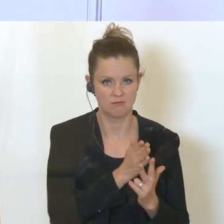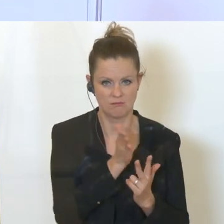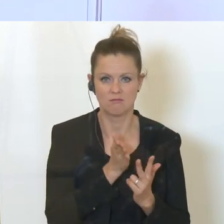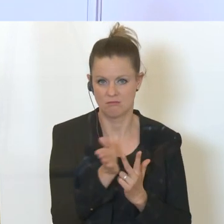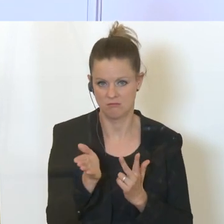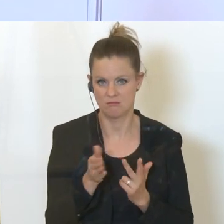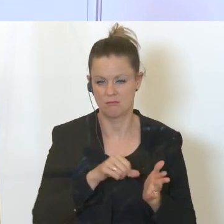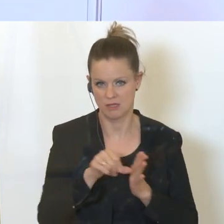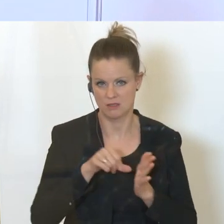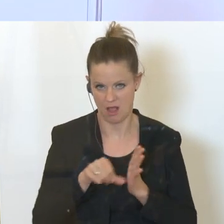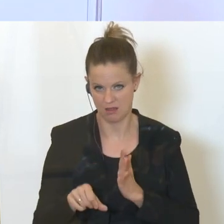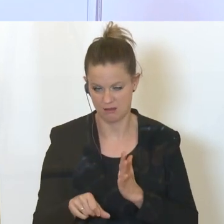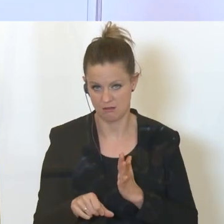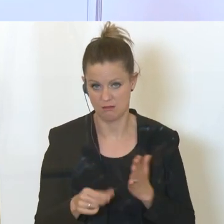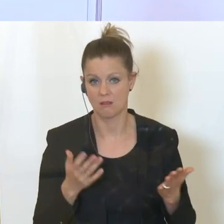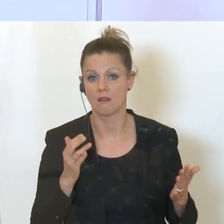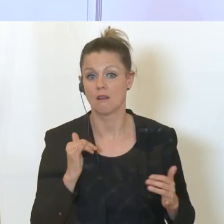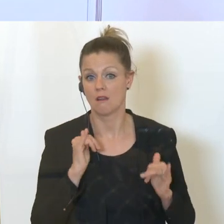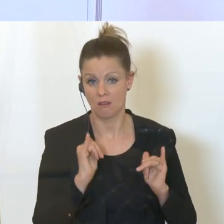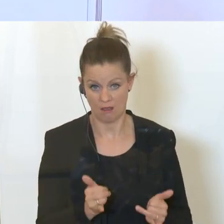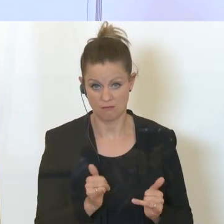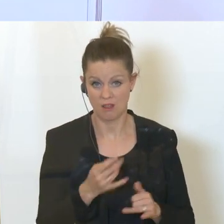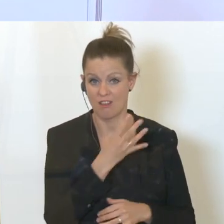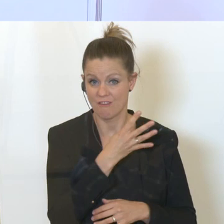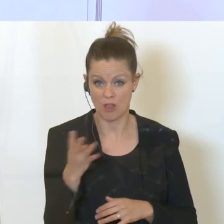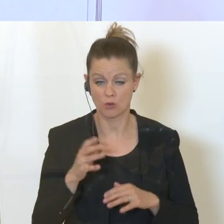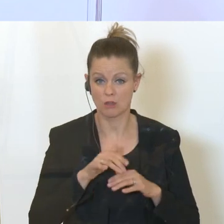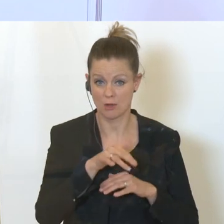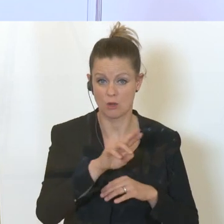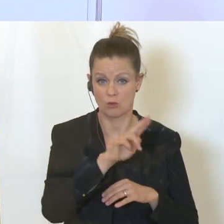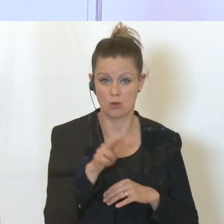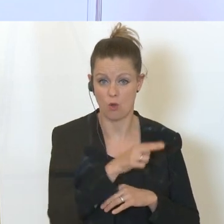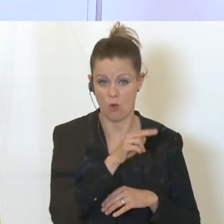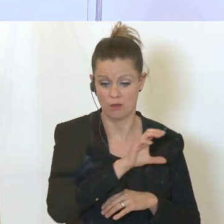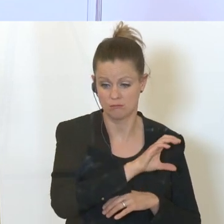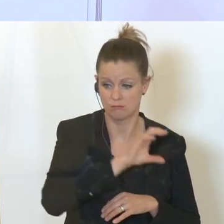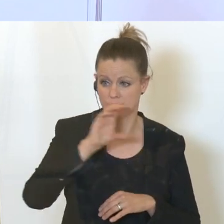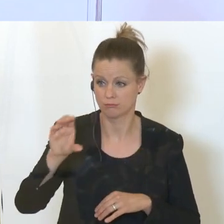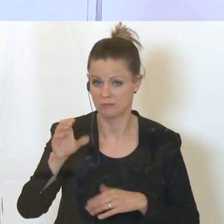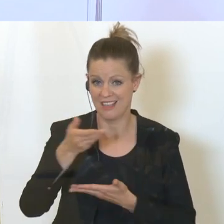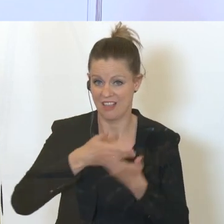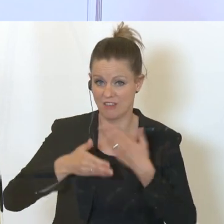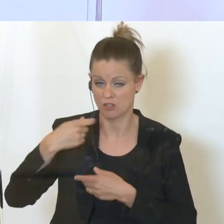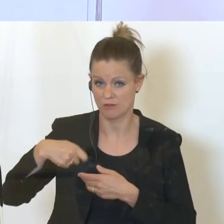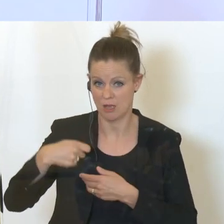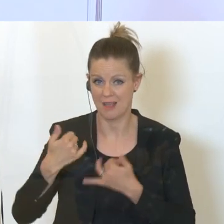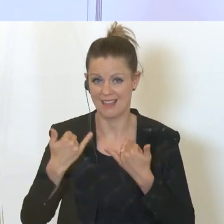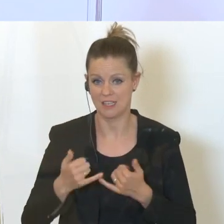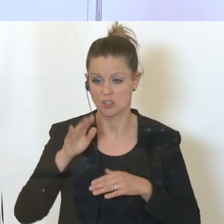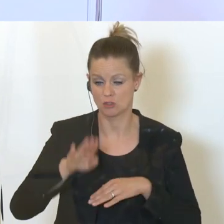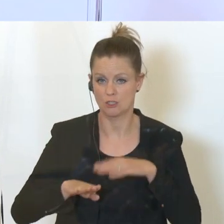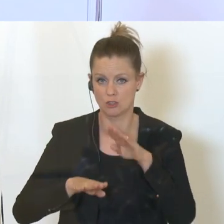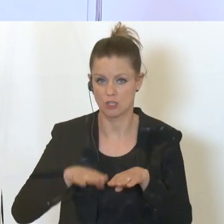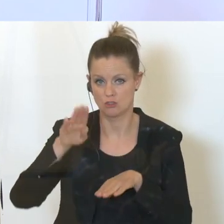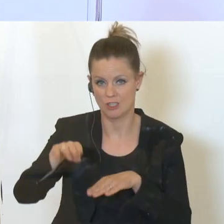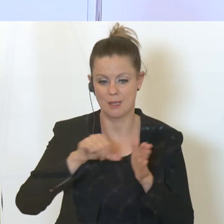Und ja, es ist so, dass wir hier 400 Millionen Euro an die Wirtschaftskammer überwiesen haben und das jetzt Schritt für Schritt ausbezahlt